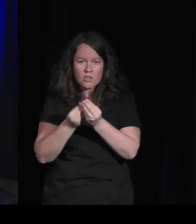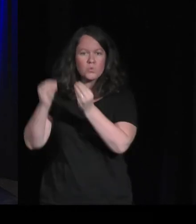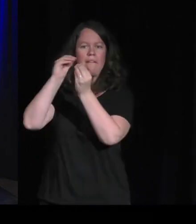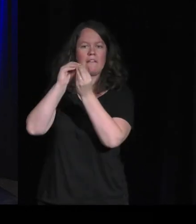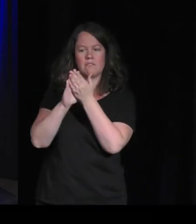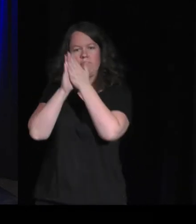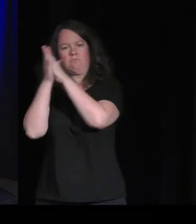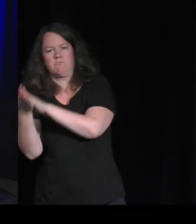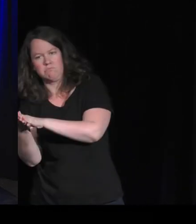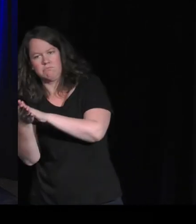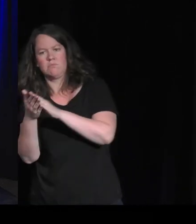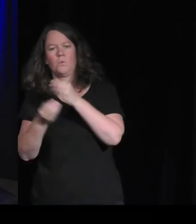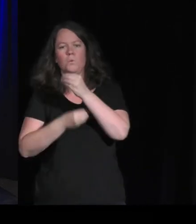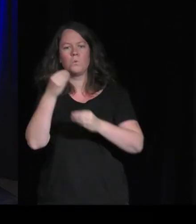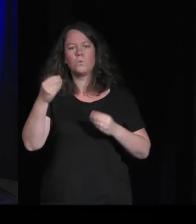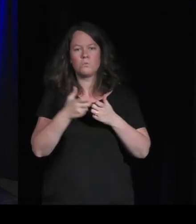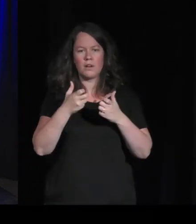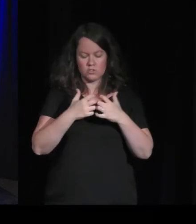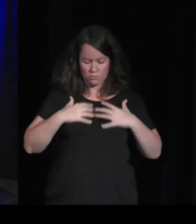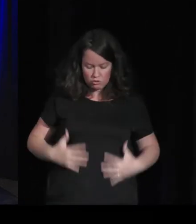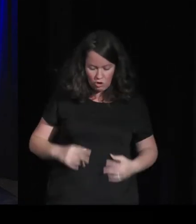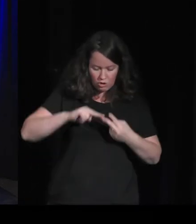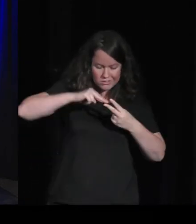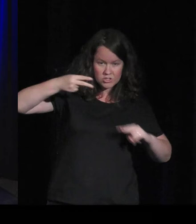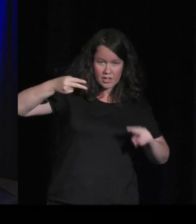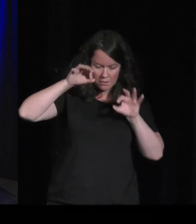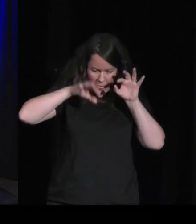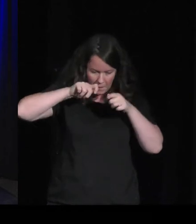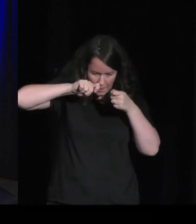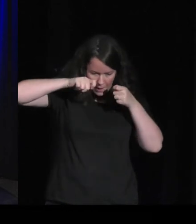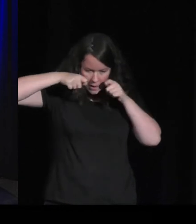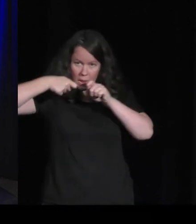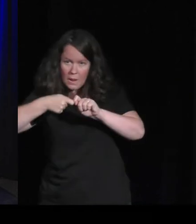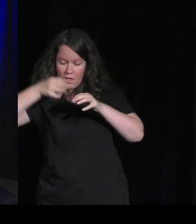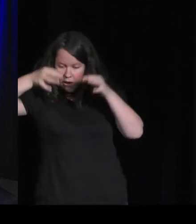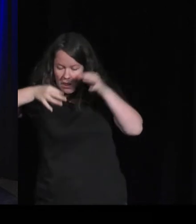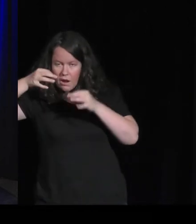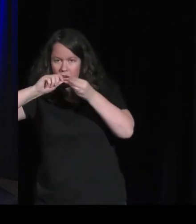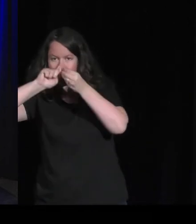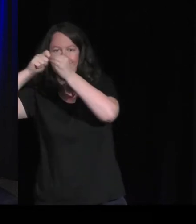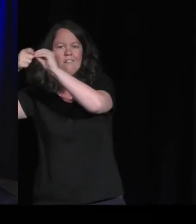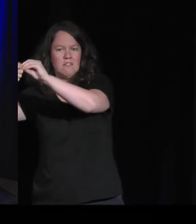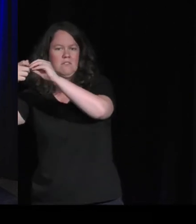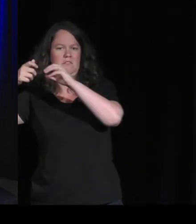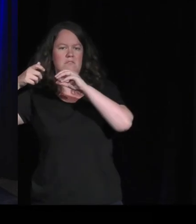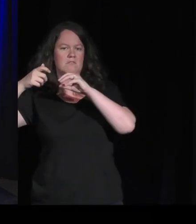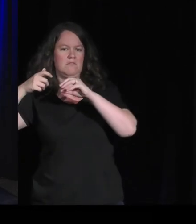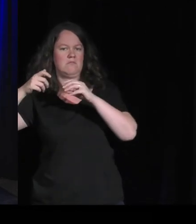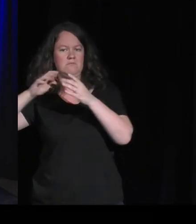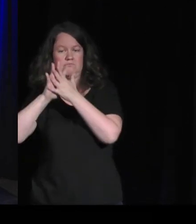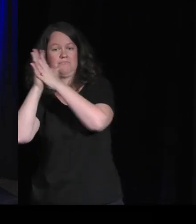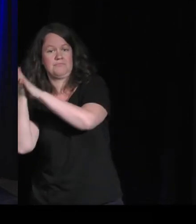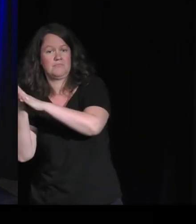la qualité du code génétique et donc l'expression de gènes plus ou moins mutants on n pas besoin d'aller vers l'alien automatiquement on peut aller vers